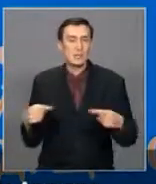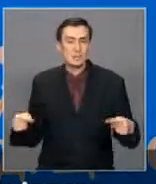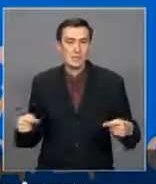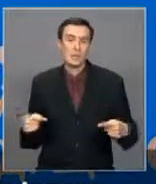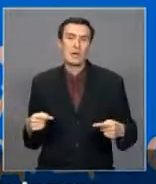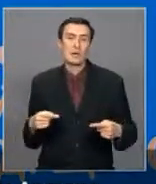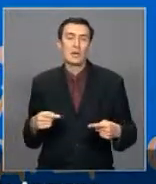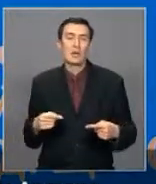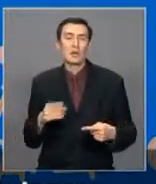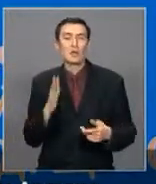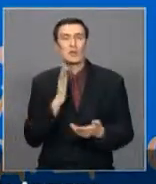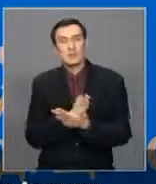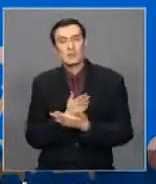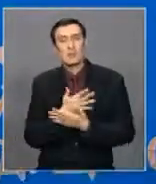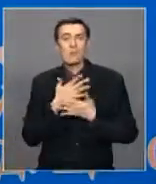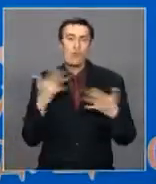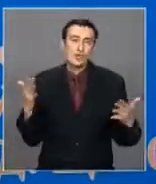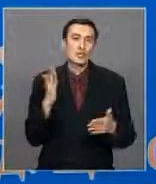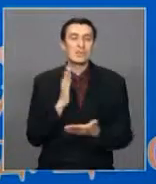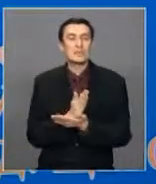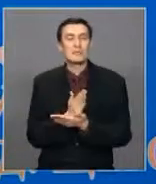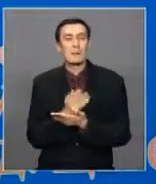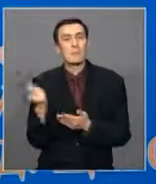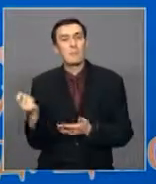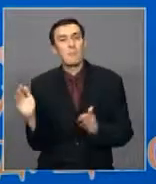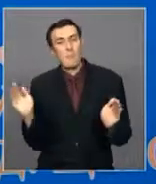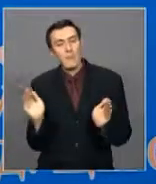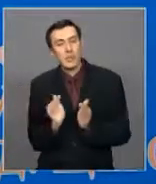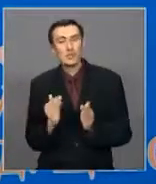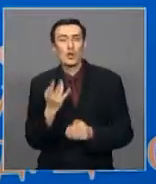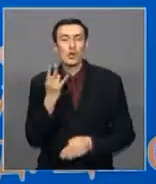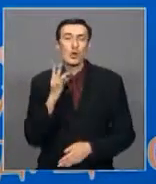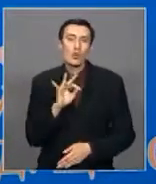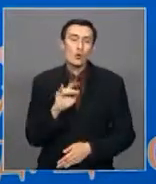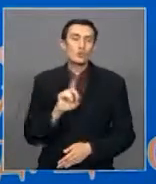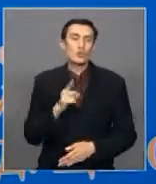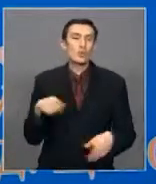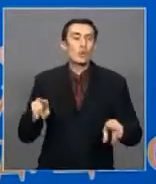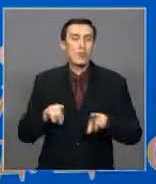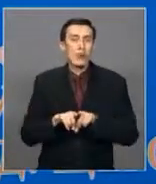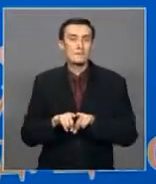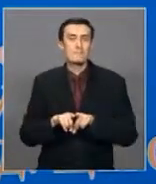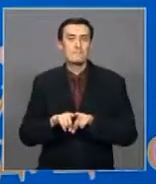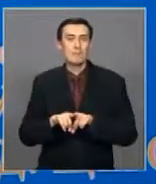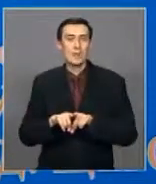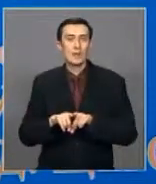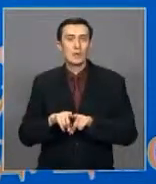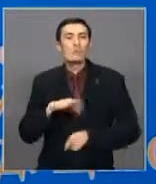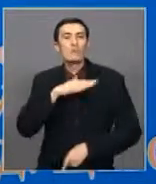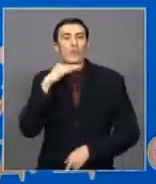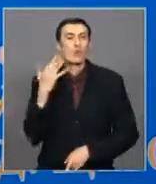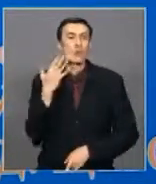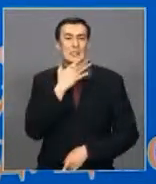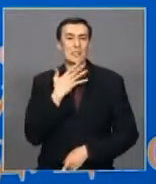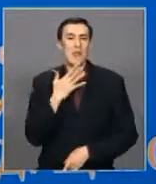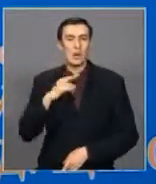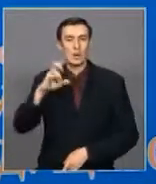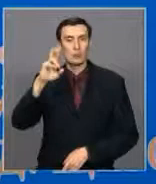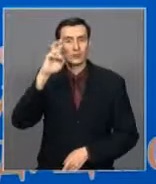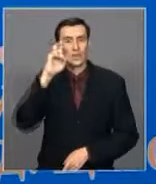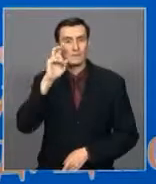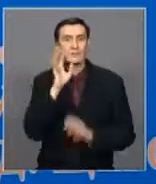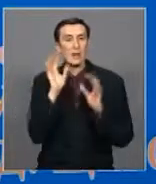ну некоторые большие, очень много мельких. Но что такое многонациональное государство